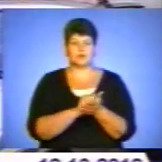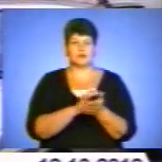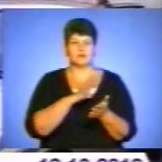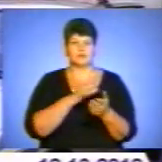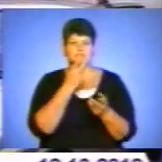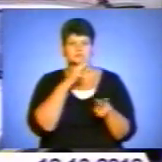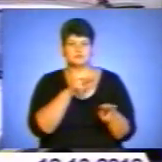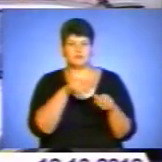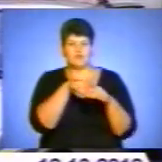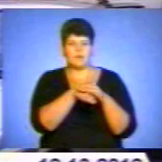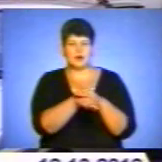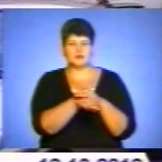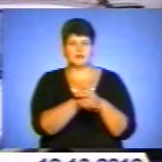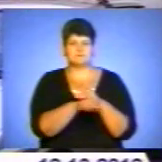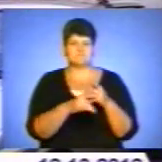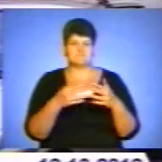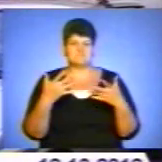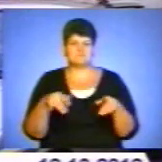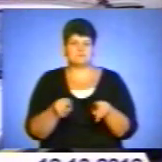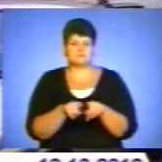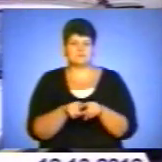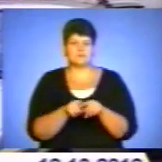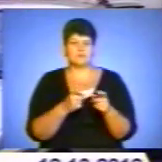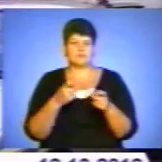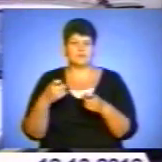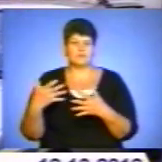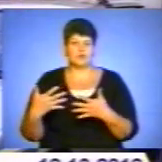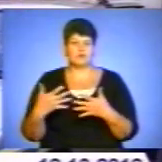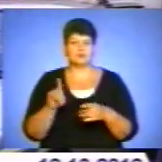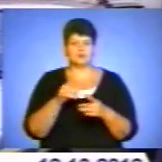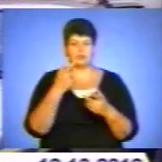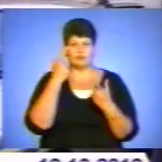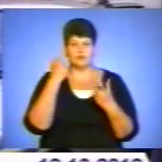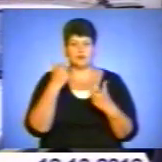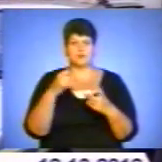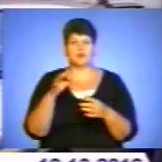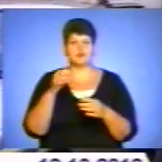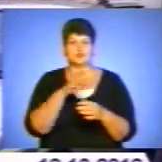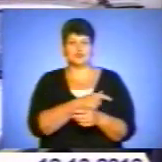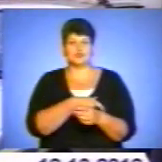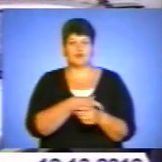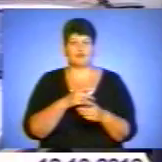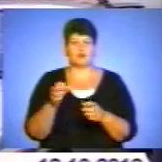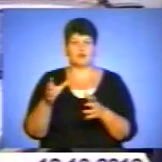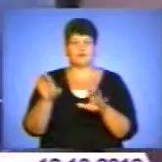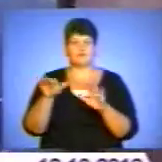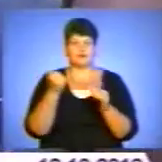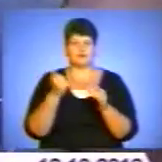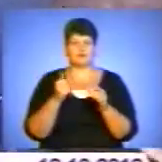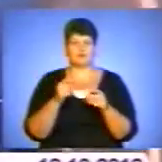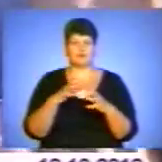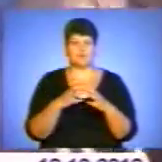відділенні речі, подібні на боєпропаси, про що було повідомлено оперативно-очергово і визвано слідчину оперативну групу.